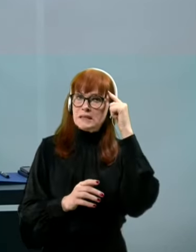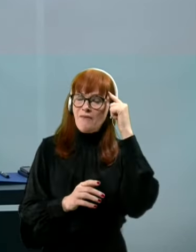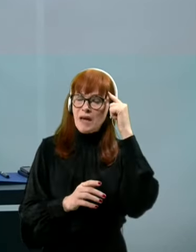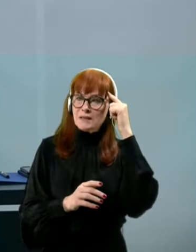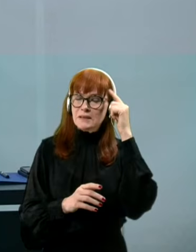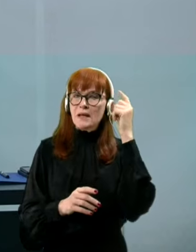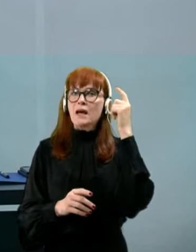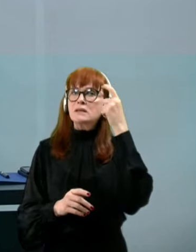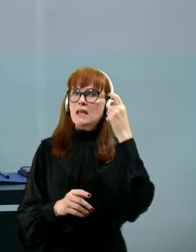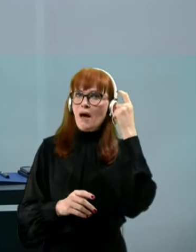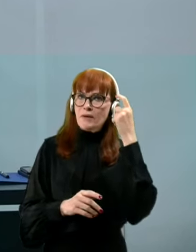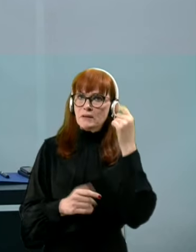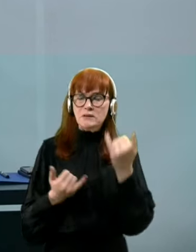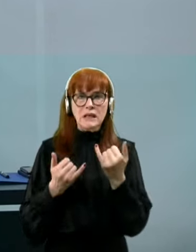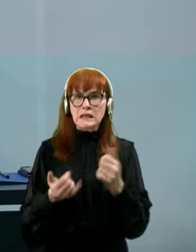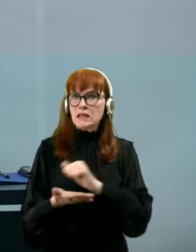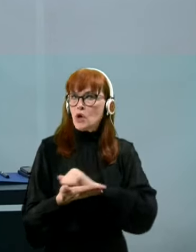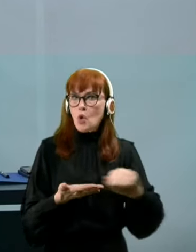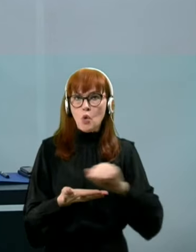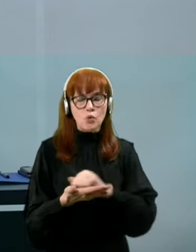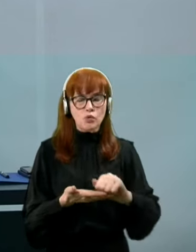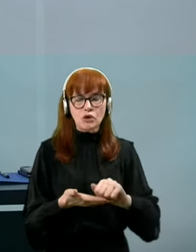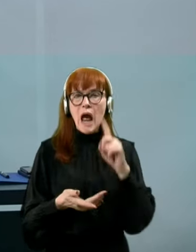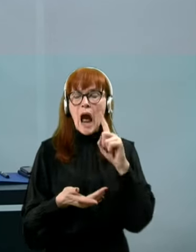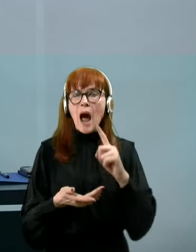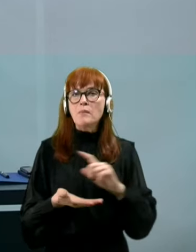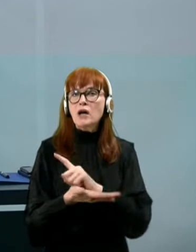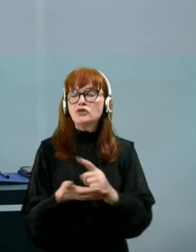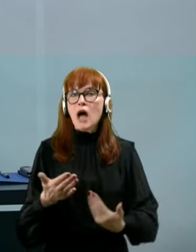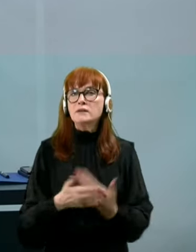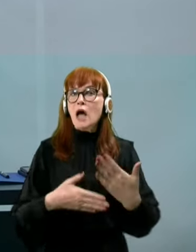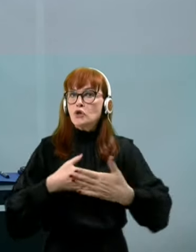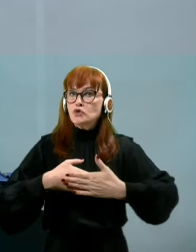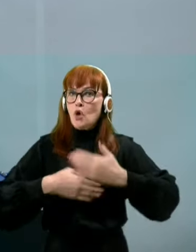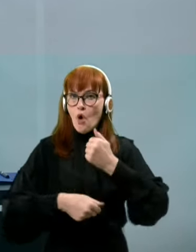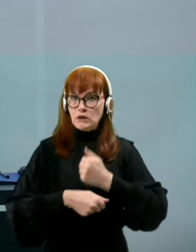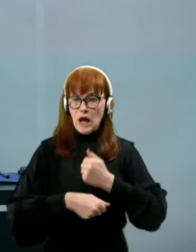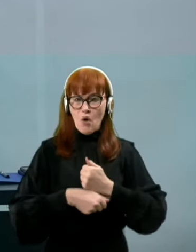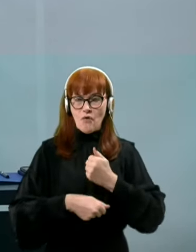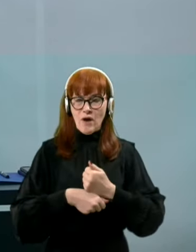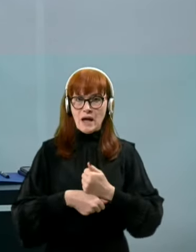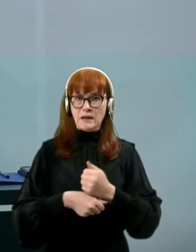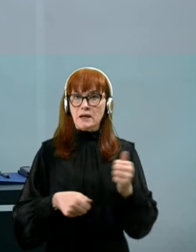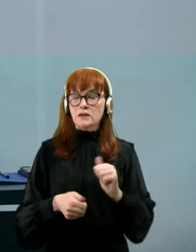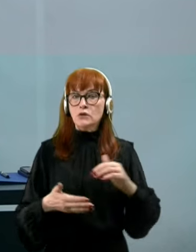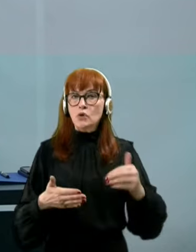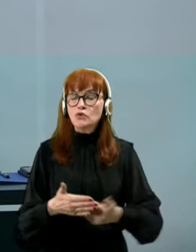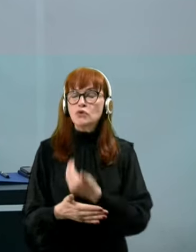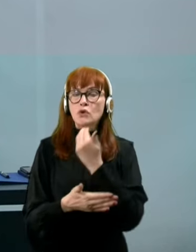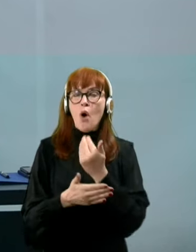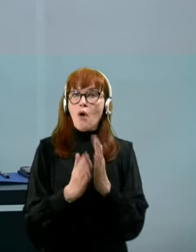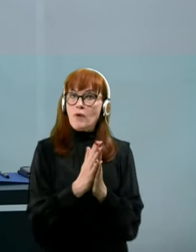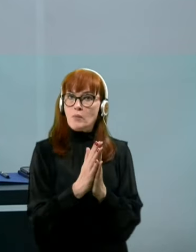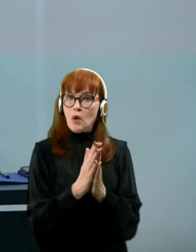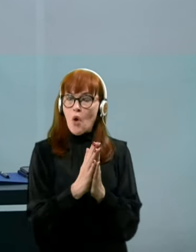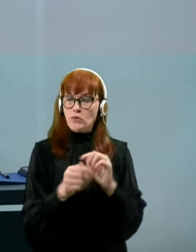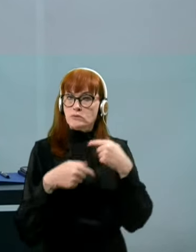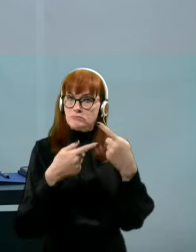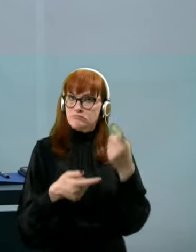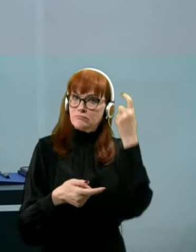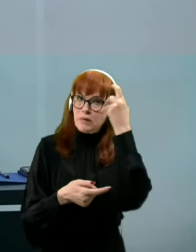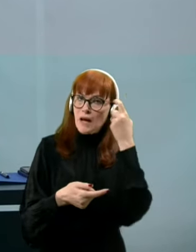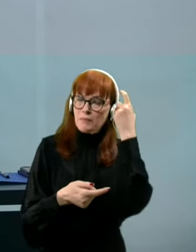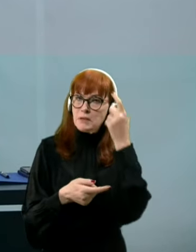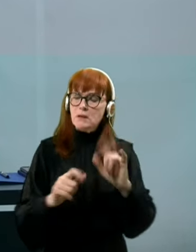da zdaj ni čas za rušenje, temveč za sodelovanje. Zato jo znova prosim za premislek in za